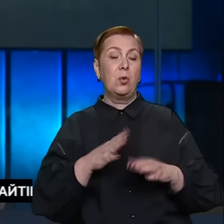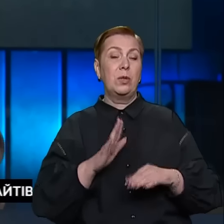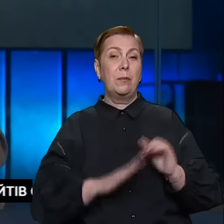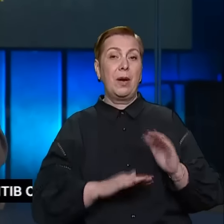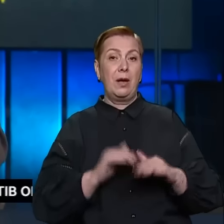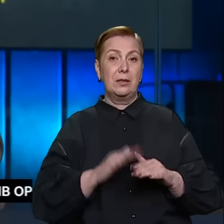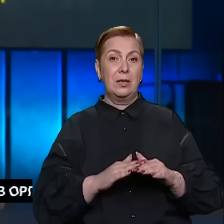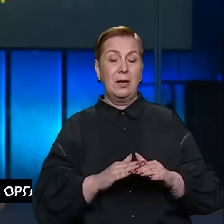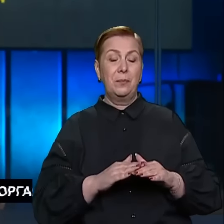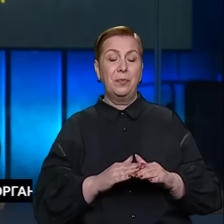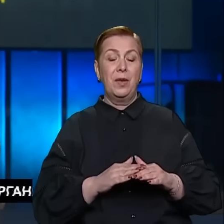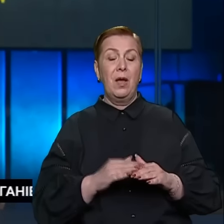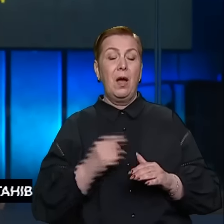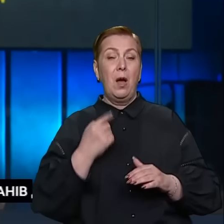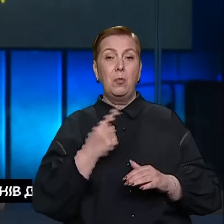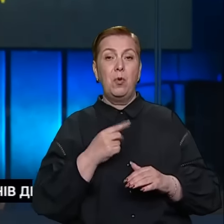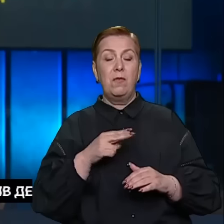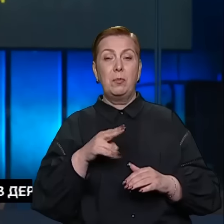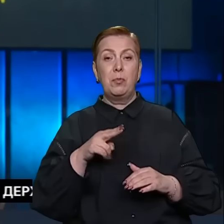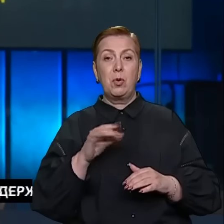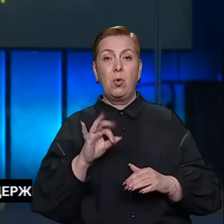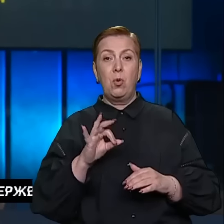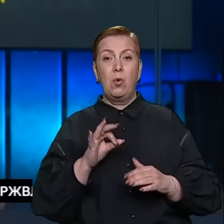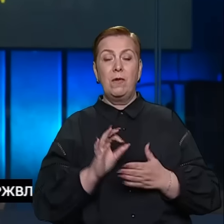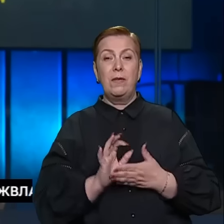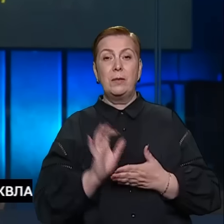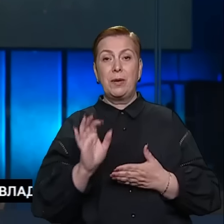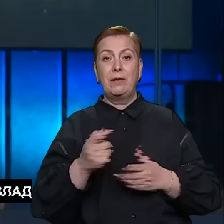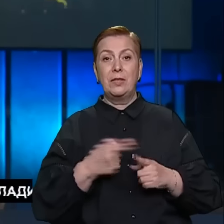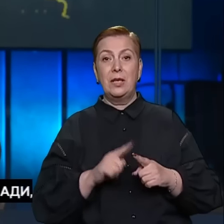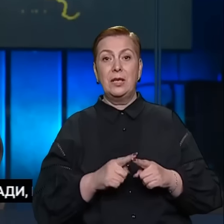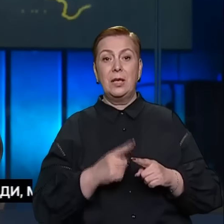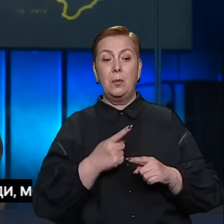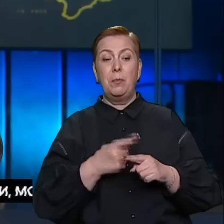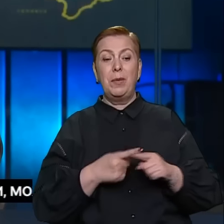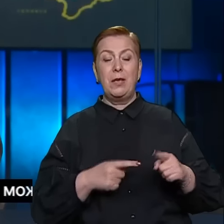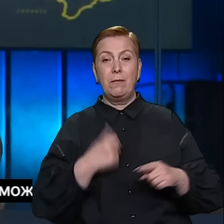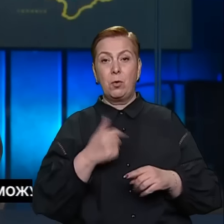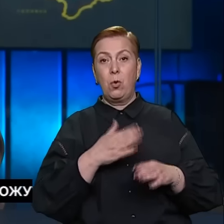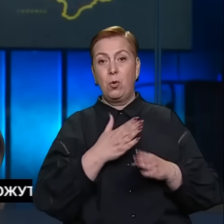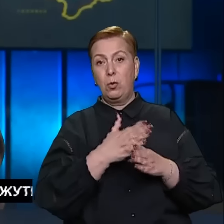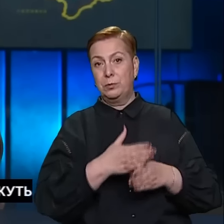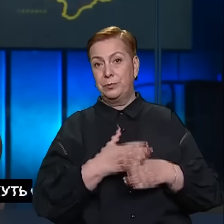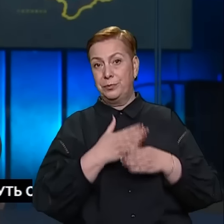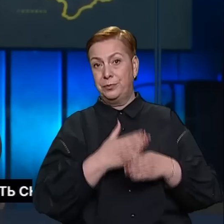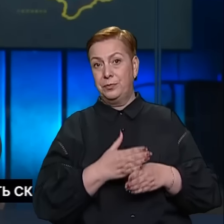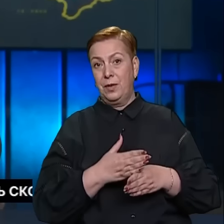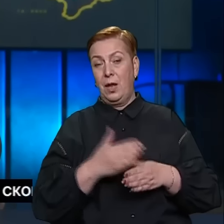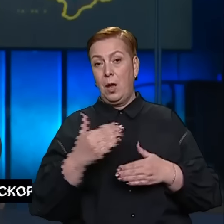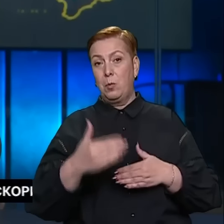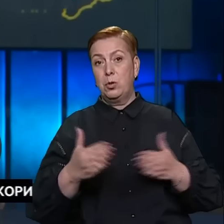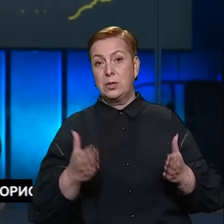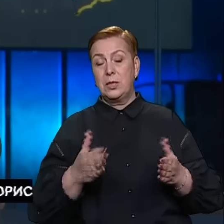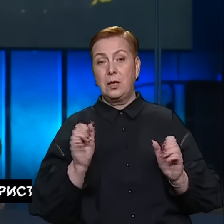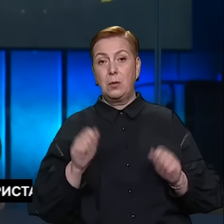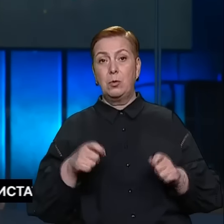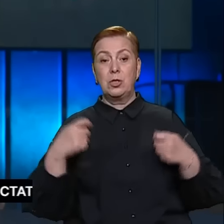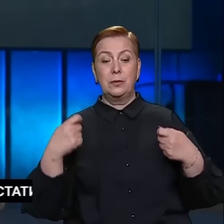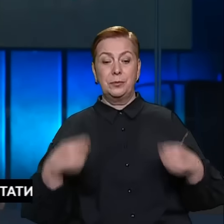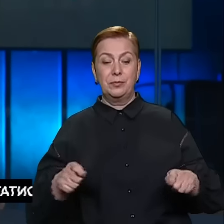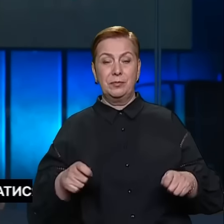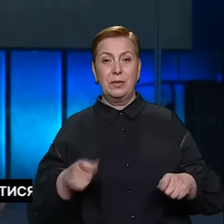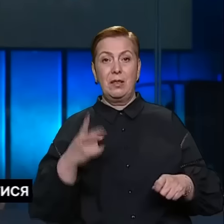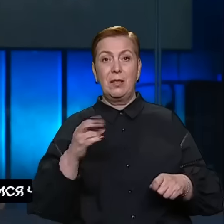Мова йде про відправлення, які люди не забирають протягом півроку. Якщо такі не забрали, посилка може бути продана на